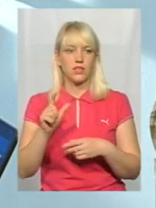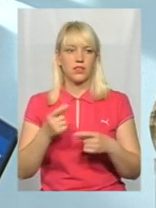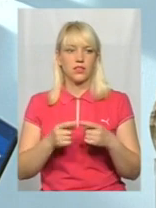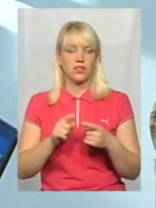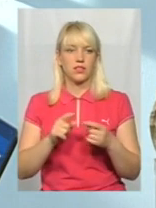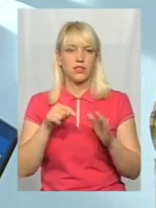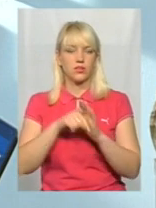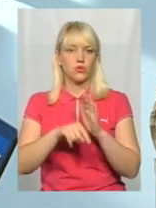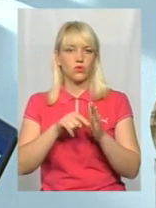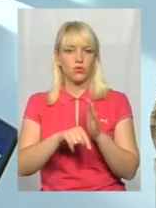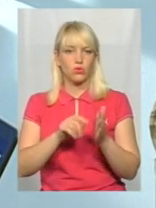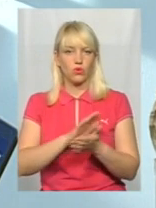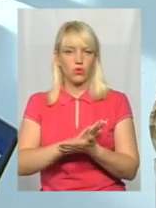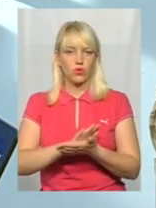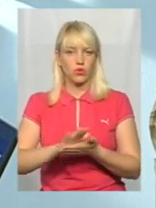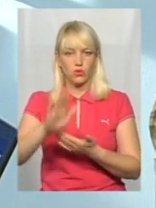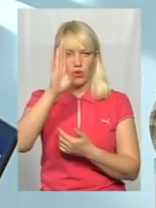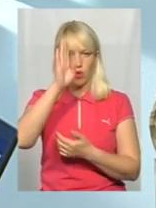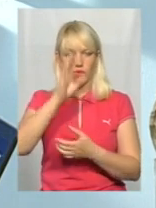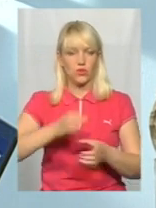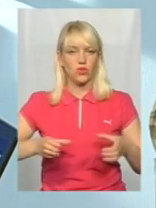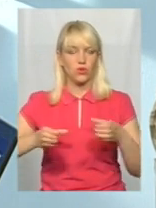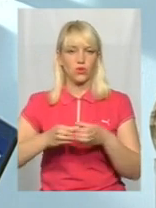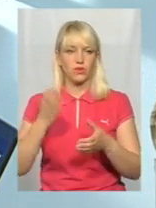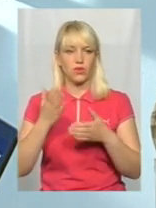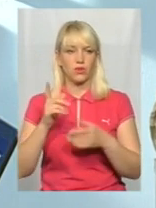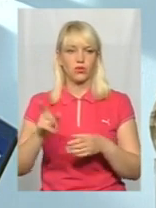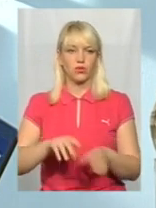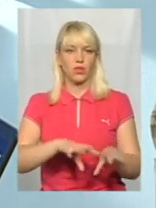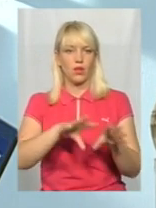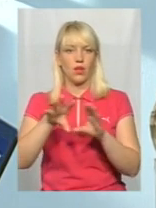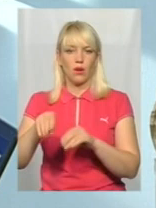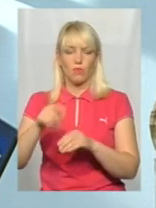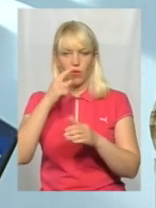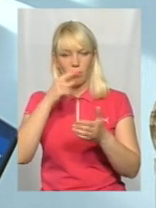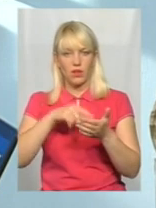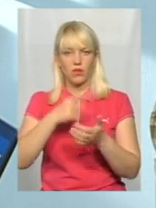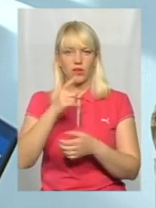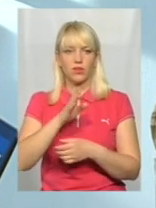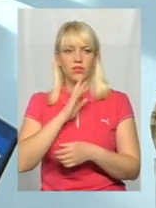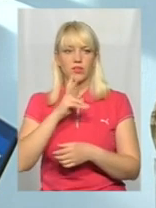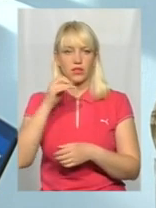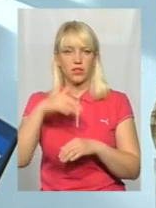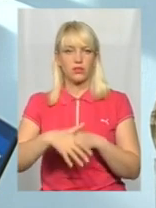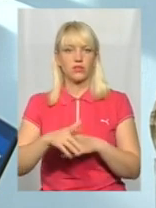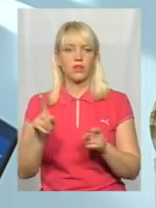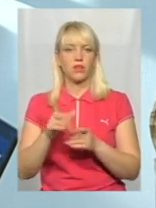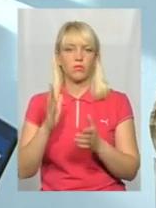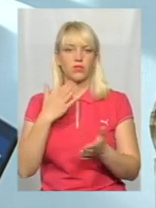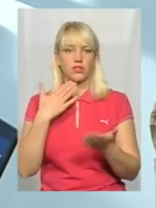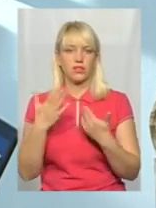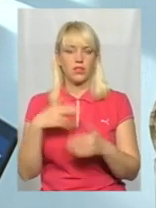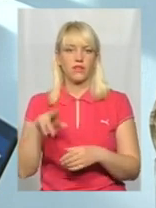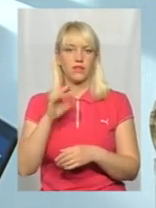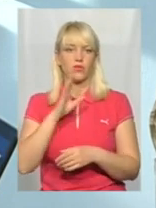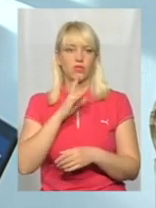сутою в чоловічій колективі. Якщо туди попаде одна жінка, ви самі зрозумієте, яке буде ставлення